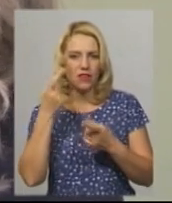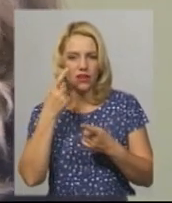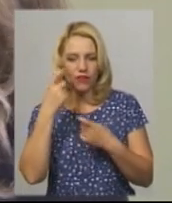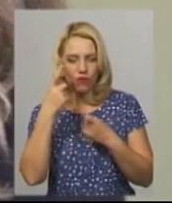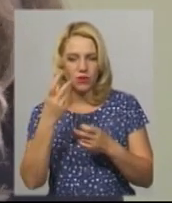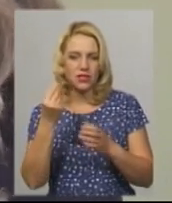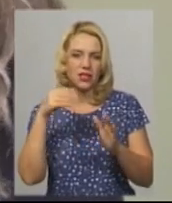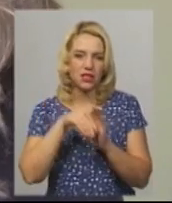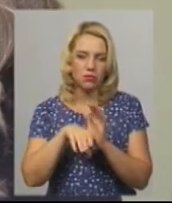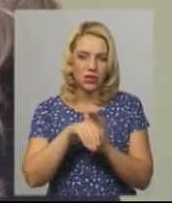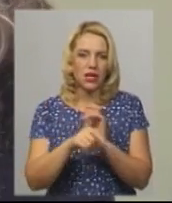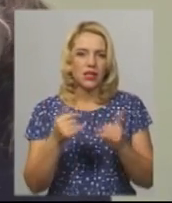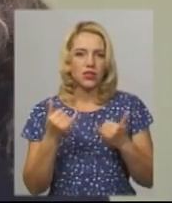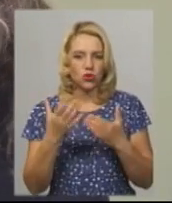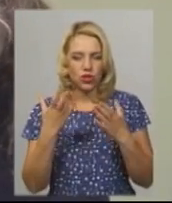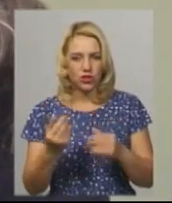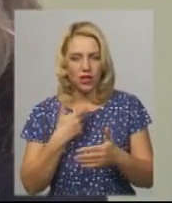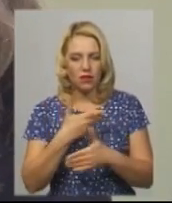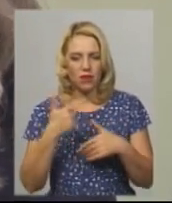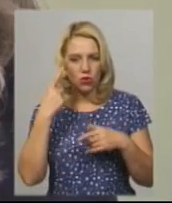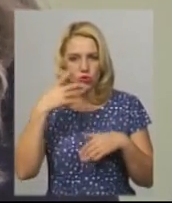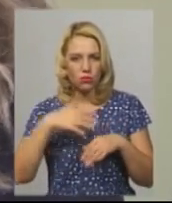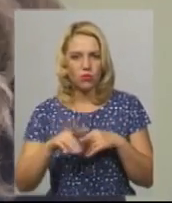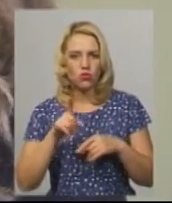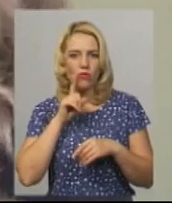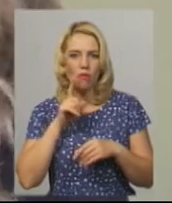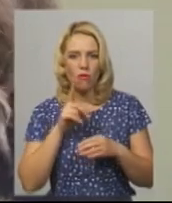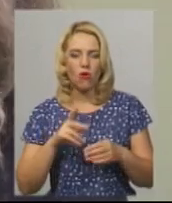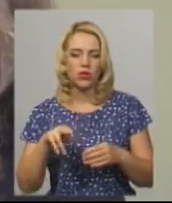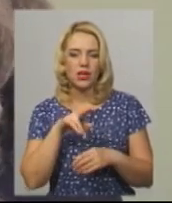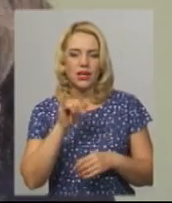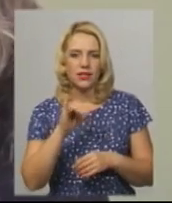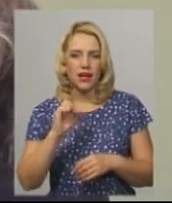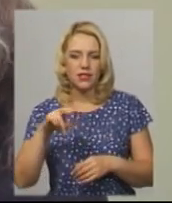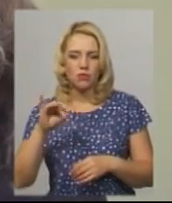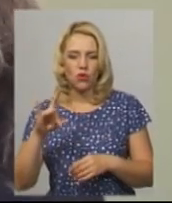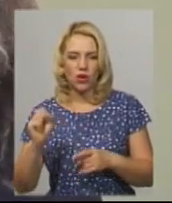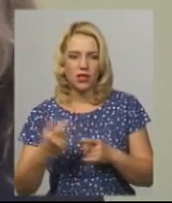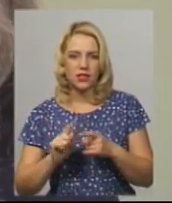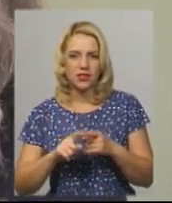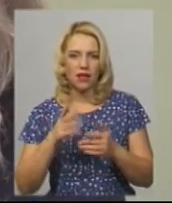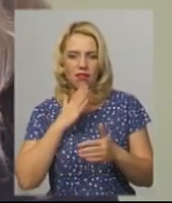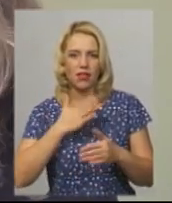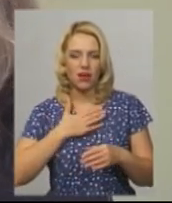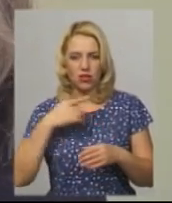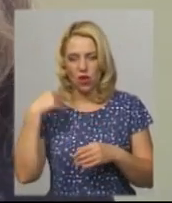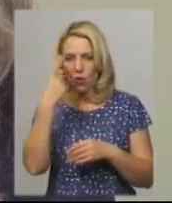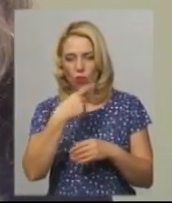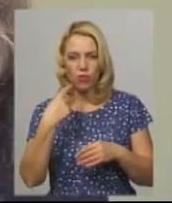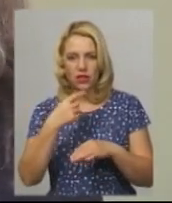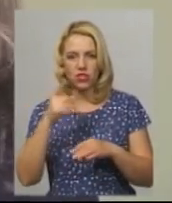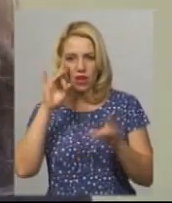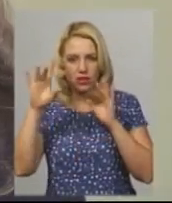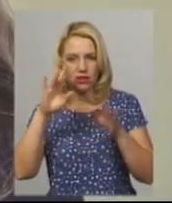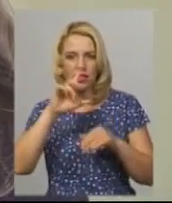Тому що на сьогоднішній день ми розуміємо, що молоді діаспори – це є наш промоут за кордоном, це є наше обличчя, це є